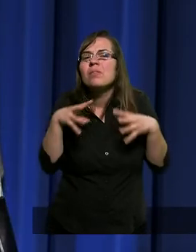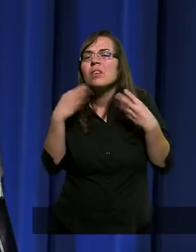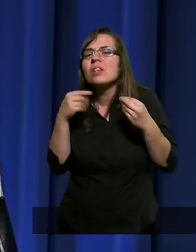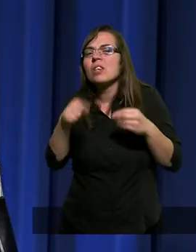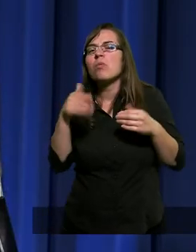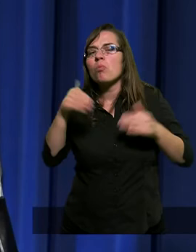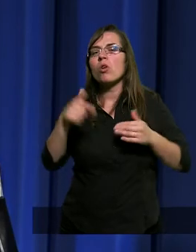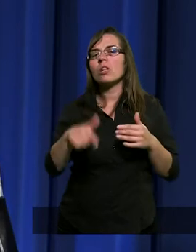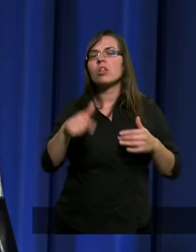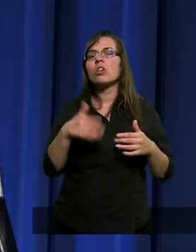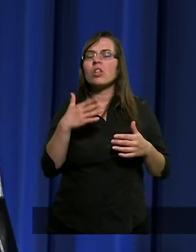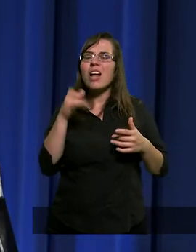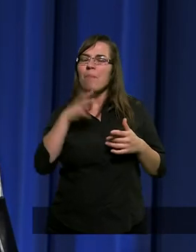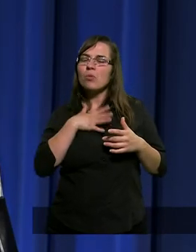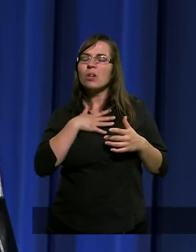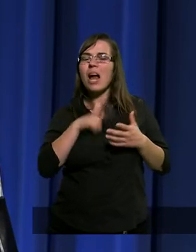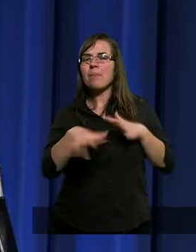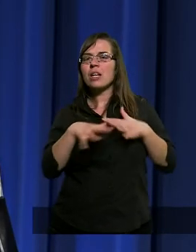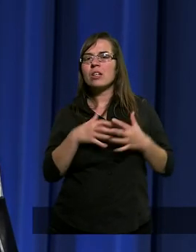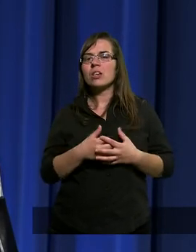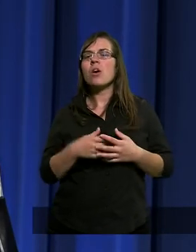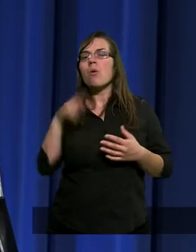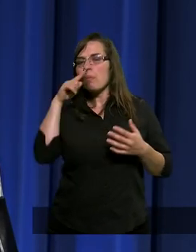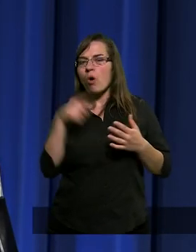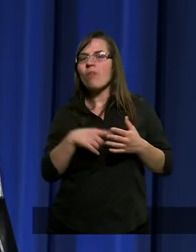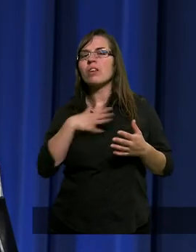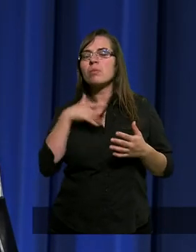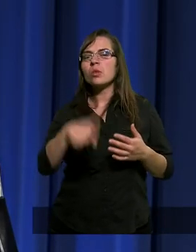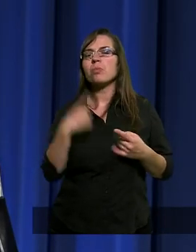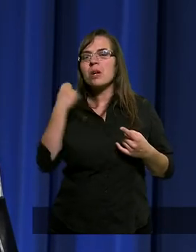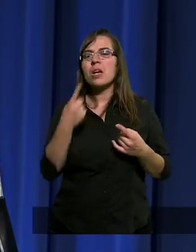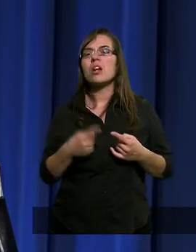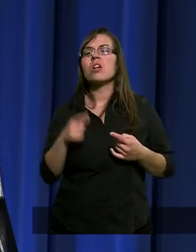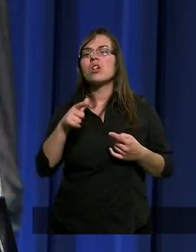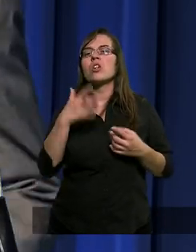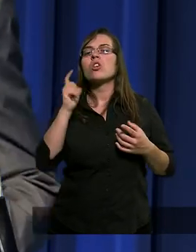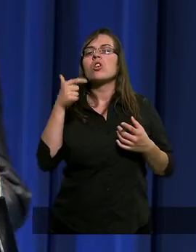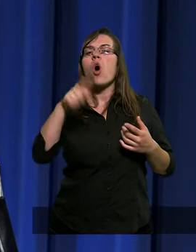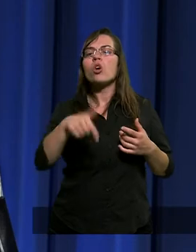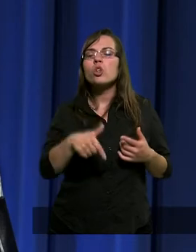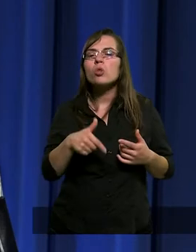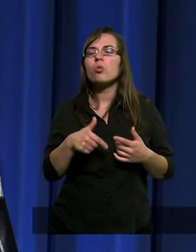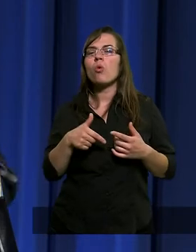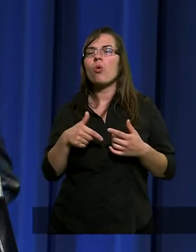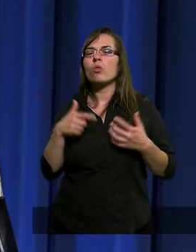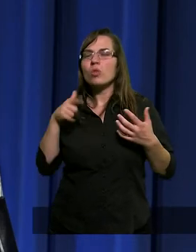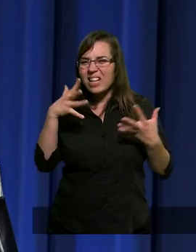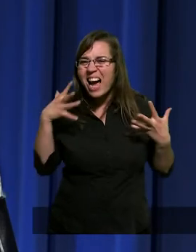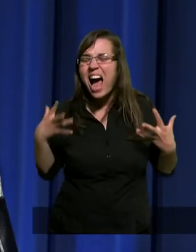miejscu, chociaż my to możemy w każdym miejscu przeżywać i powinniśmy przeżywać. To gdzieś tu